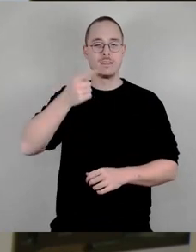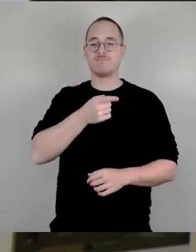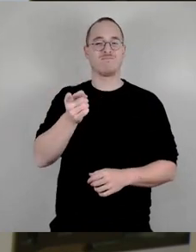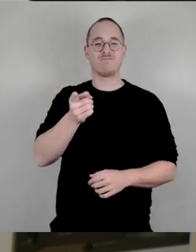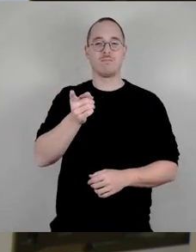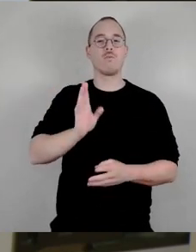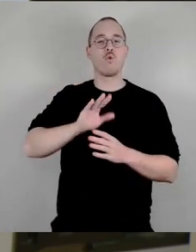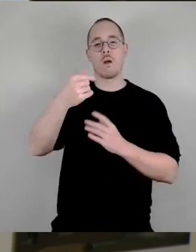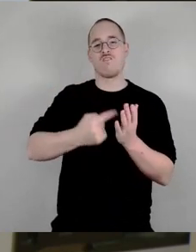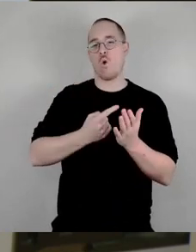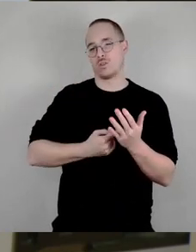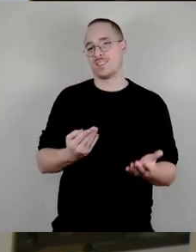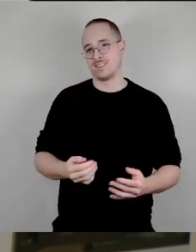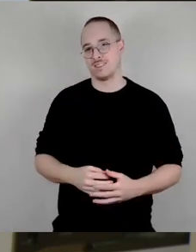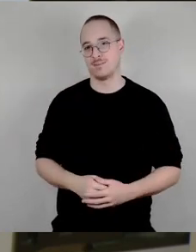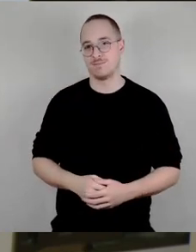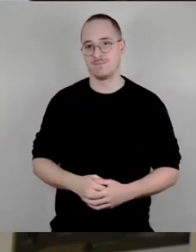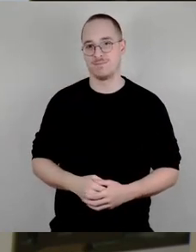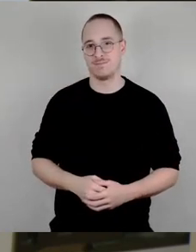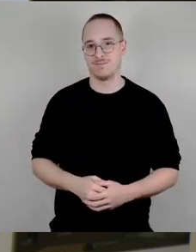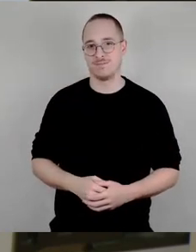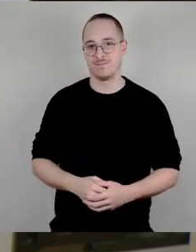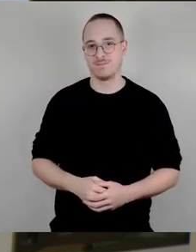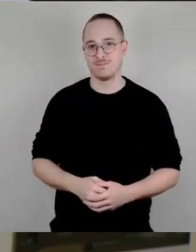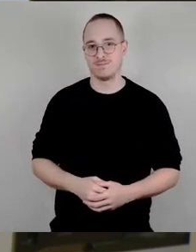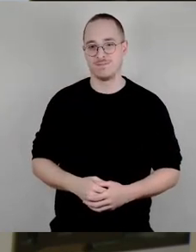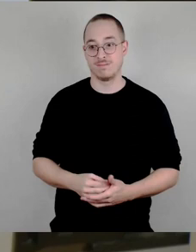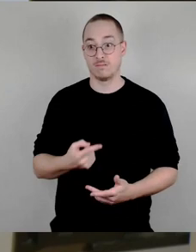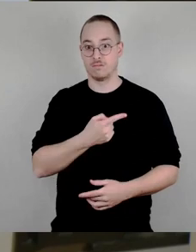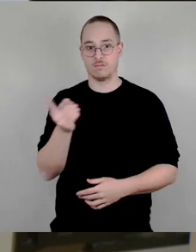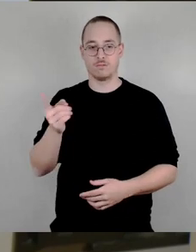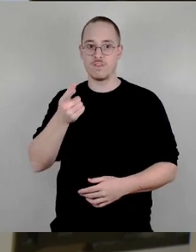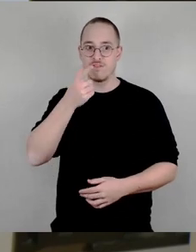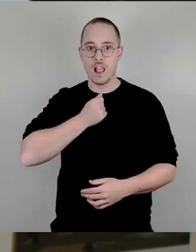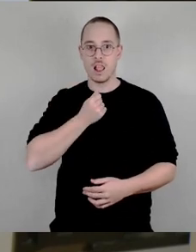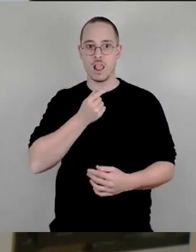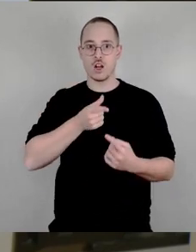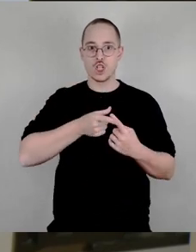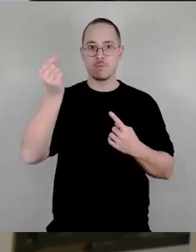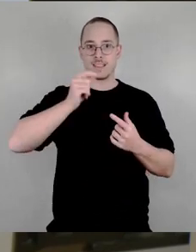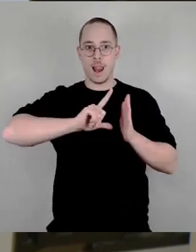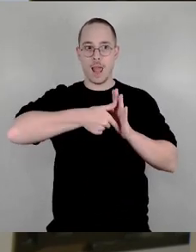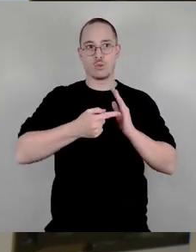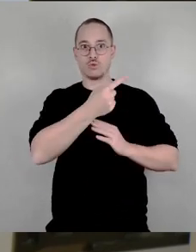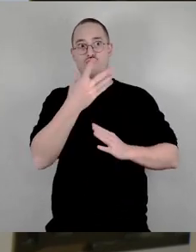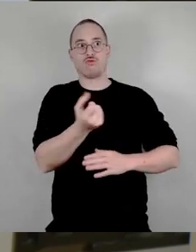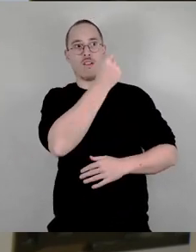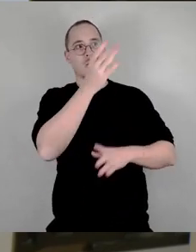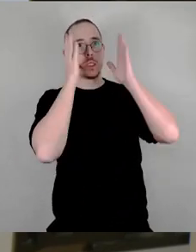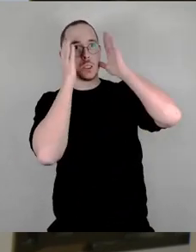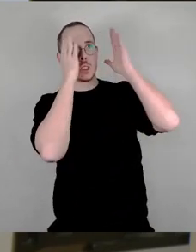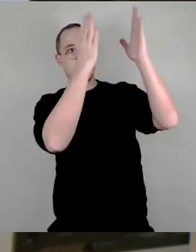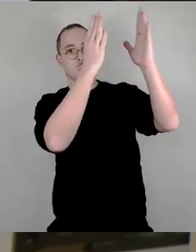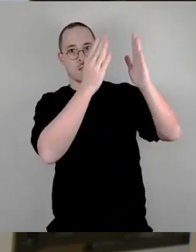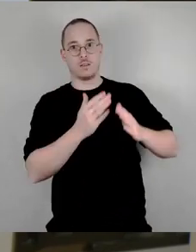Sportlerinnen und Sportler können häufig die angestrebten Spitzenleistungen nur dann erbringen Wenn sie aufgrund spezieller Talente und einer